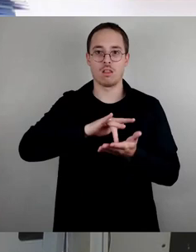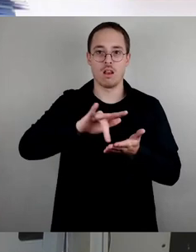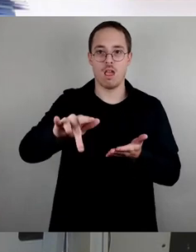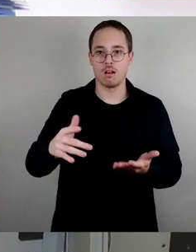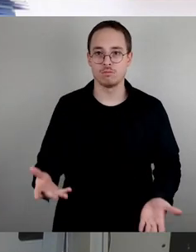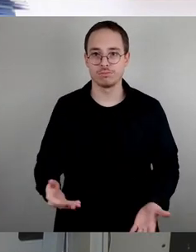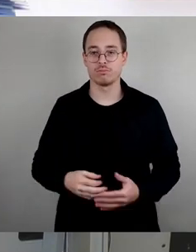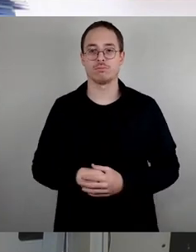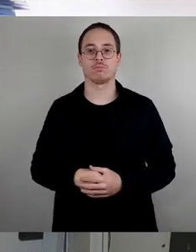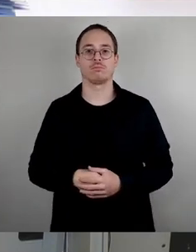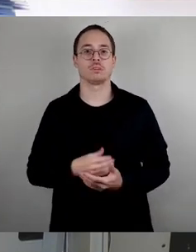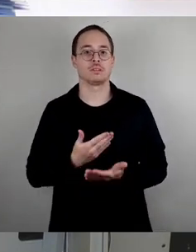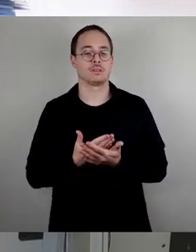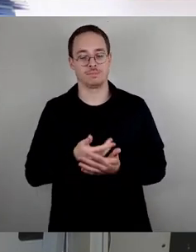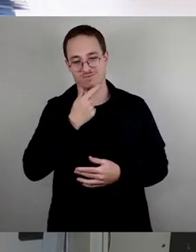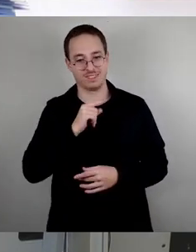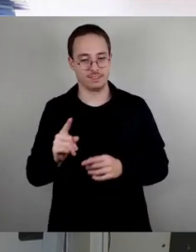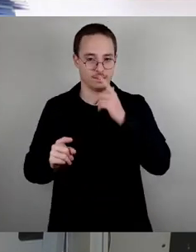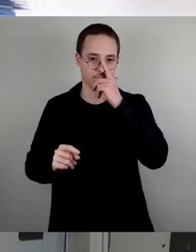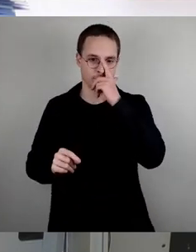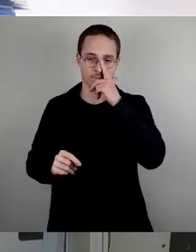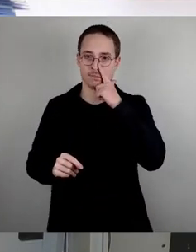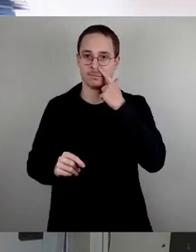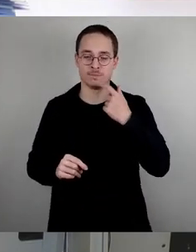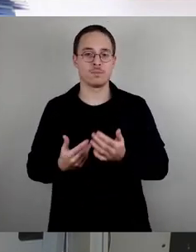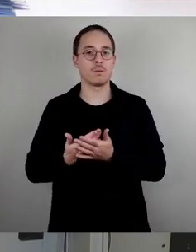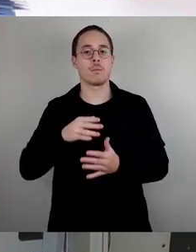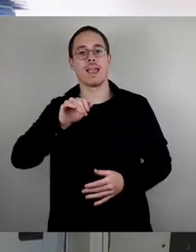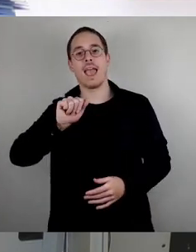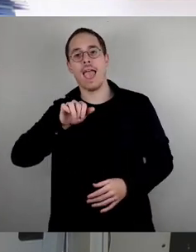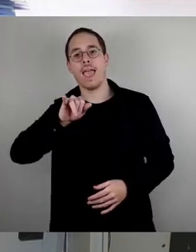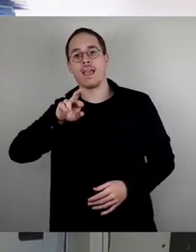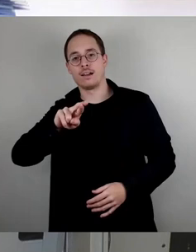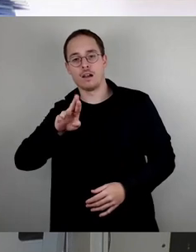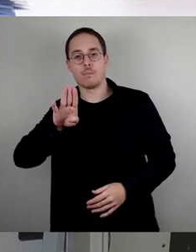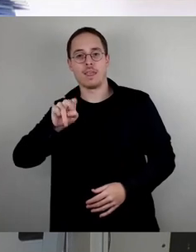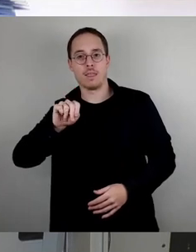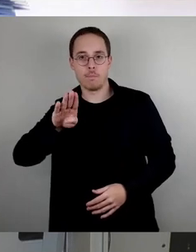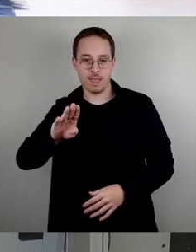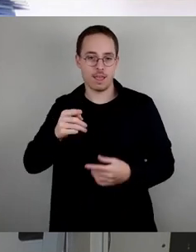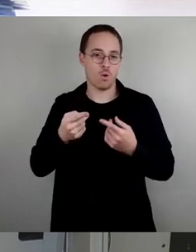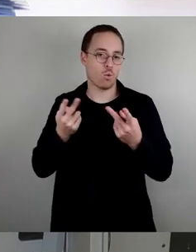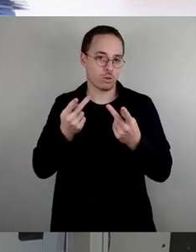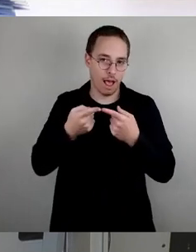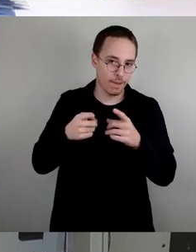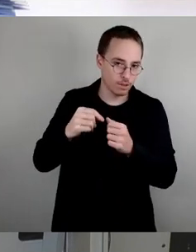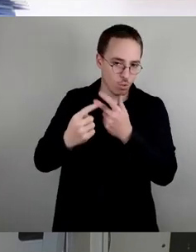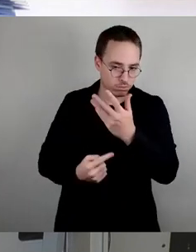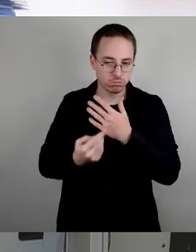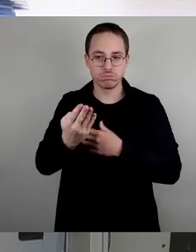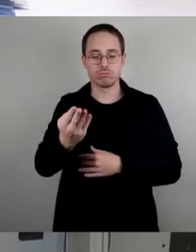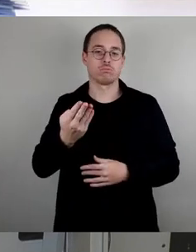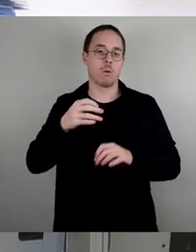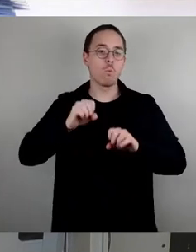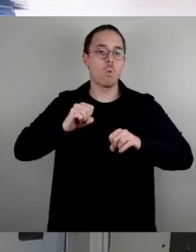Marktplätze wie Airbnb bieten dabei sowohl Mietern als auch Vermietern die sicherste und effizienteste Möglichkeit, eben jeden Leerstand zu nutzen.